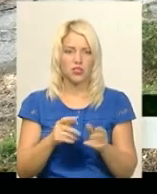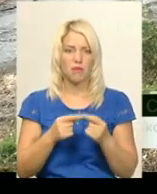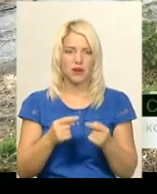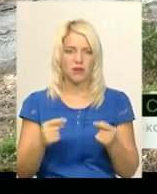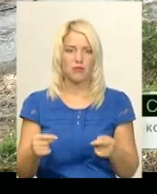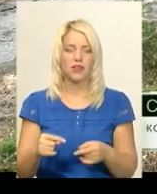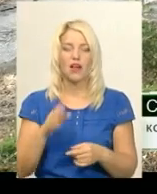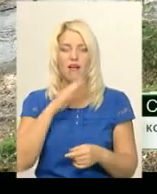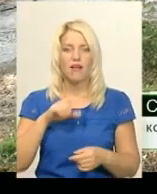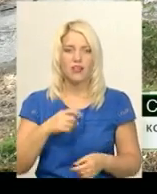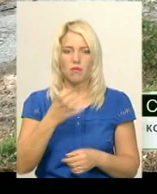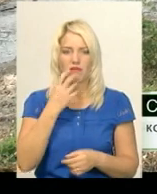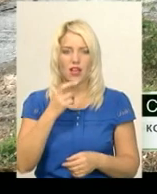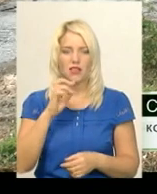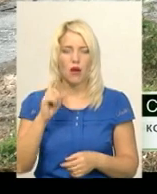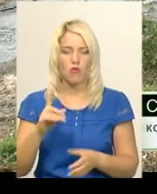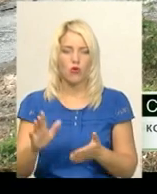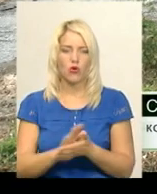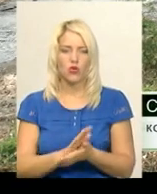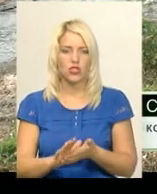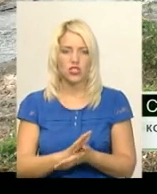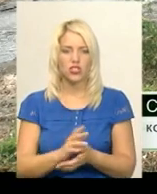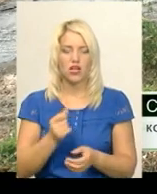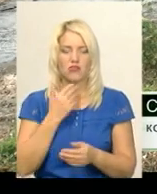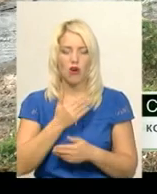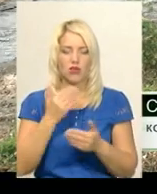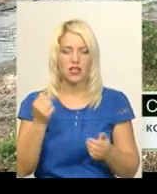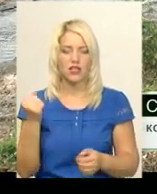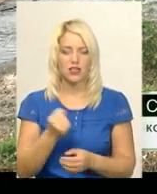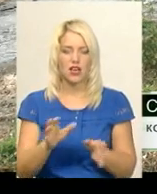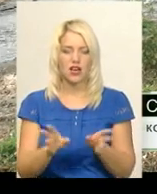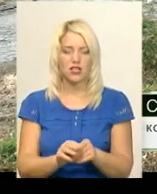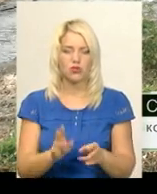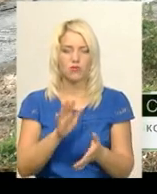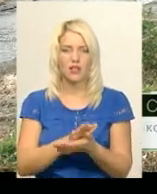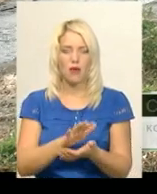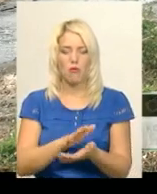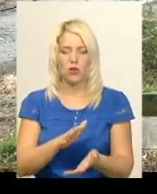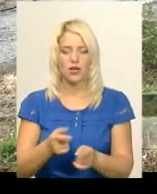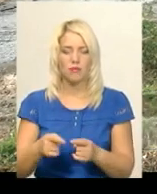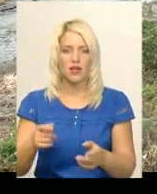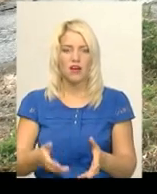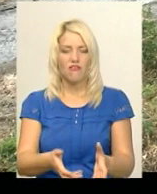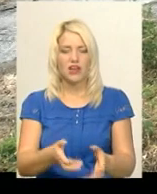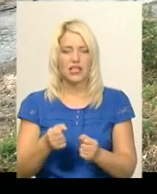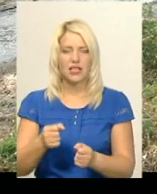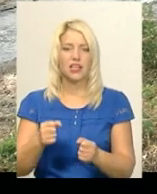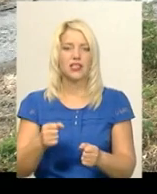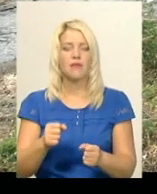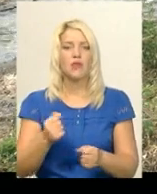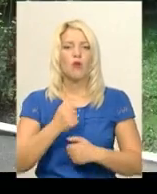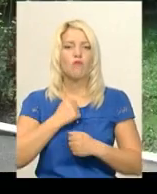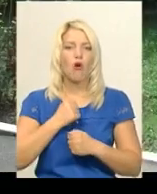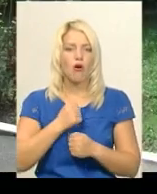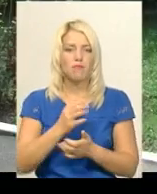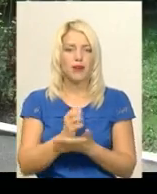Буг розчищають від сміття та намулу. За останній тиждень разом із непотребом з річки витягнули три боєприпаси часів Другої світової війни.